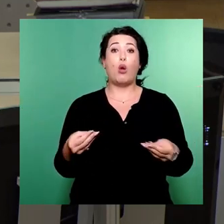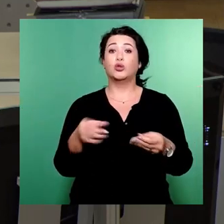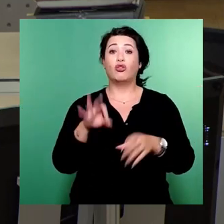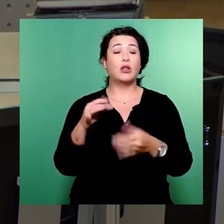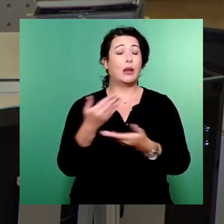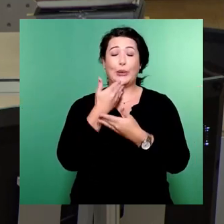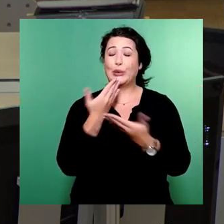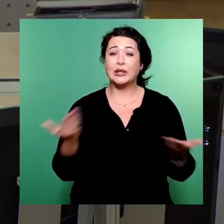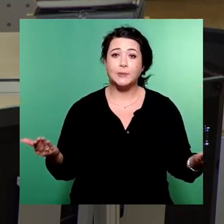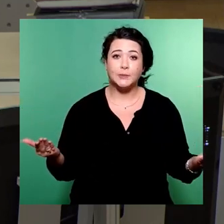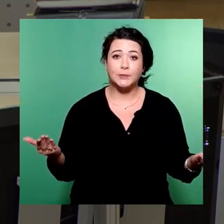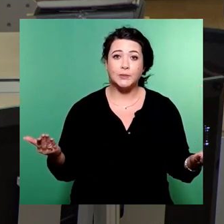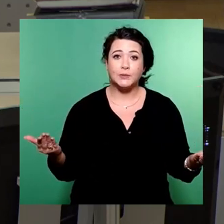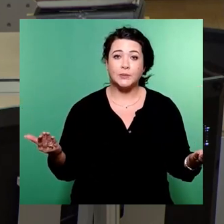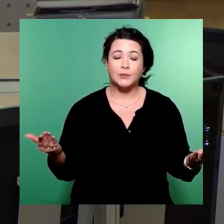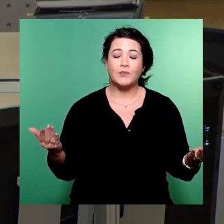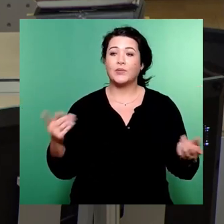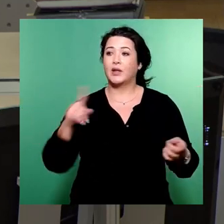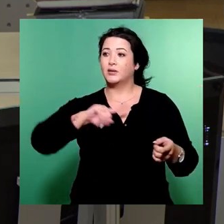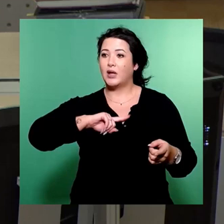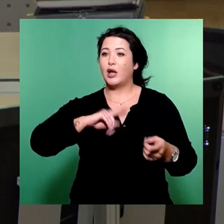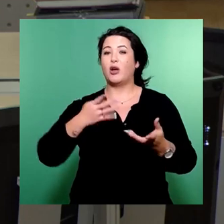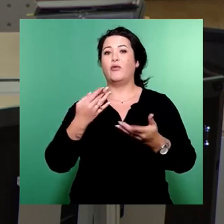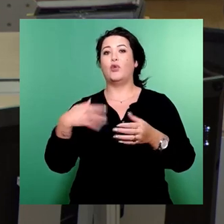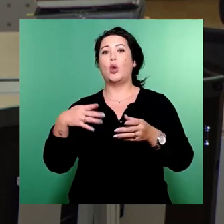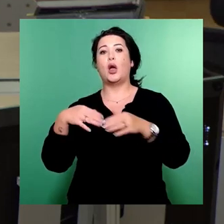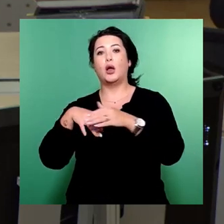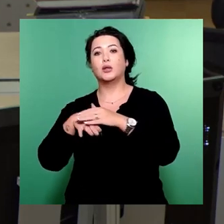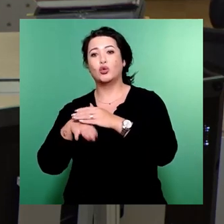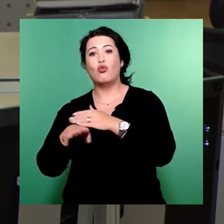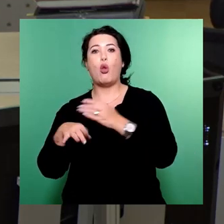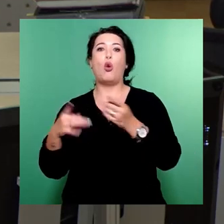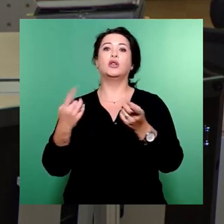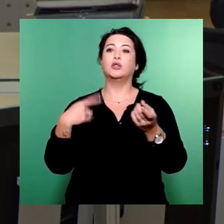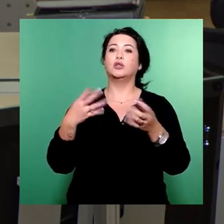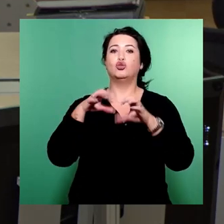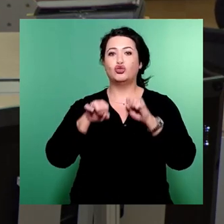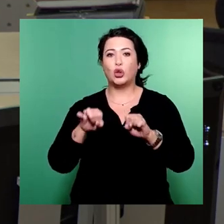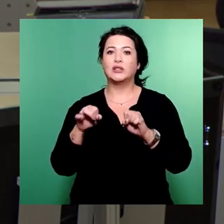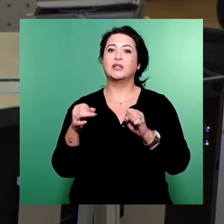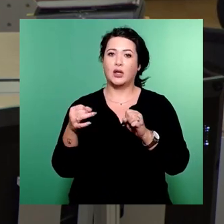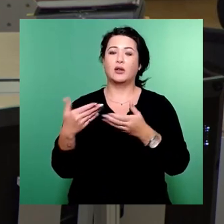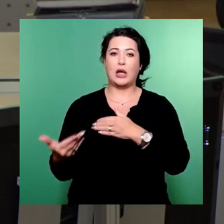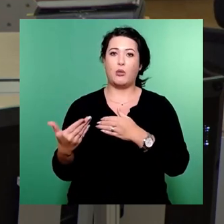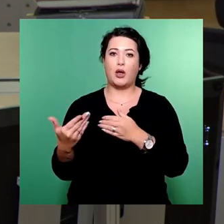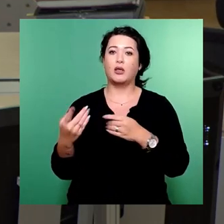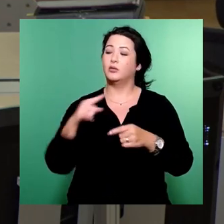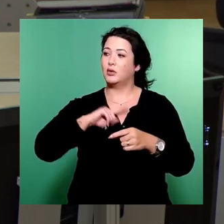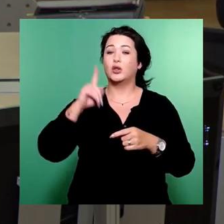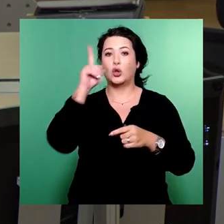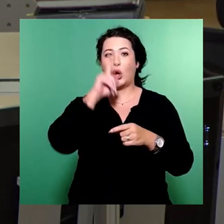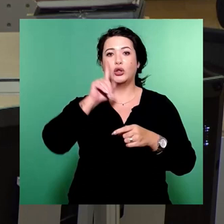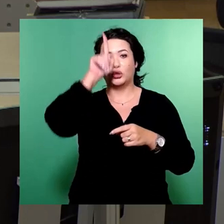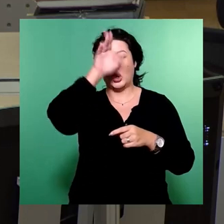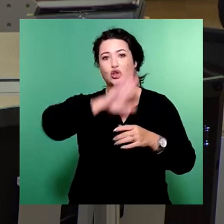Wir gewähren Zuflucht, Asylschutz. Wir sind ein Land, das Hoffnung gibt, Möglichkeiten bietet. Deutschland war, Deutschland ist und